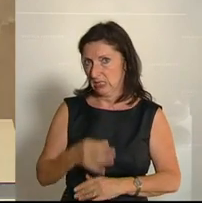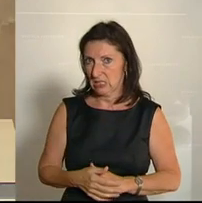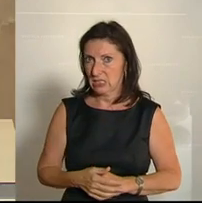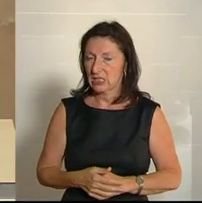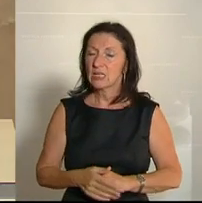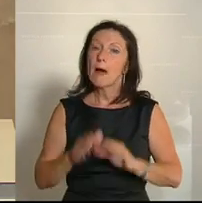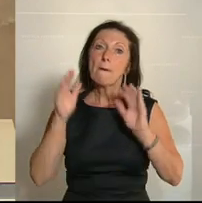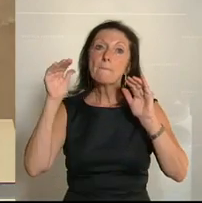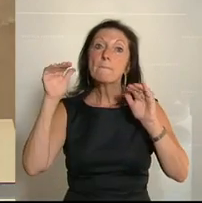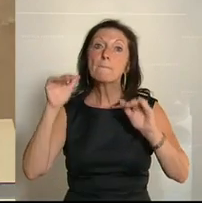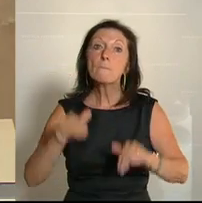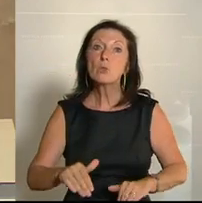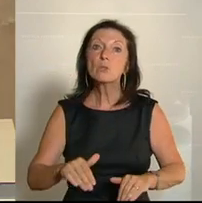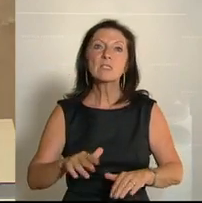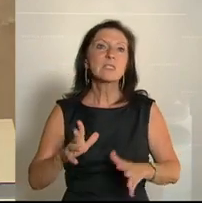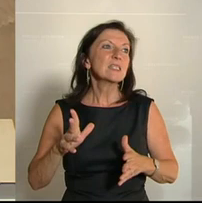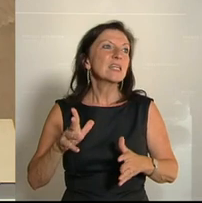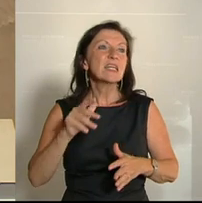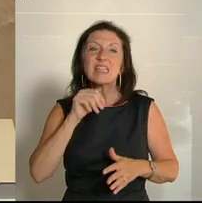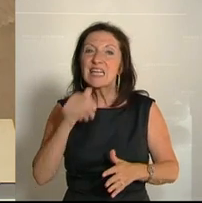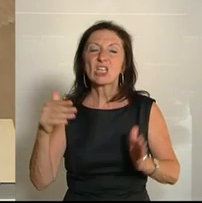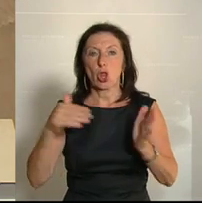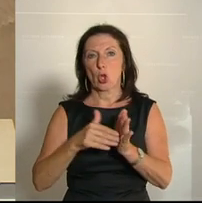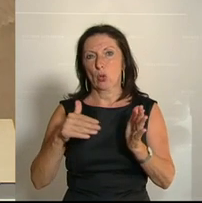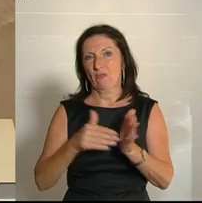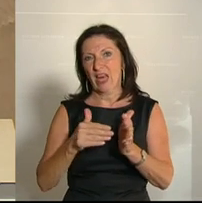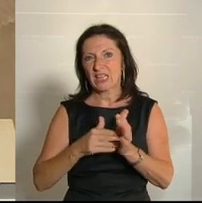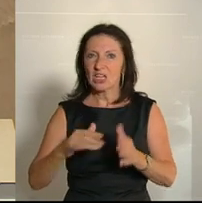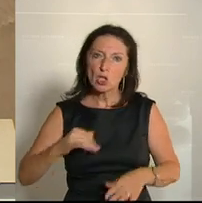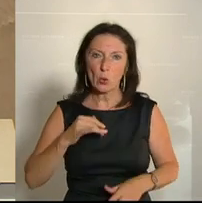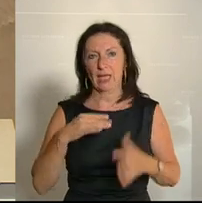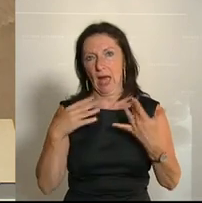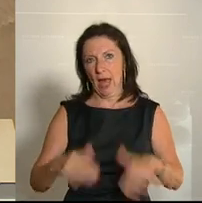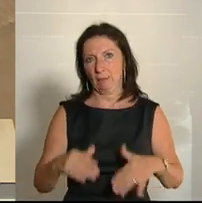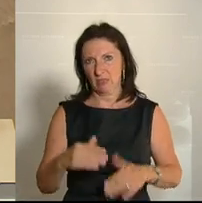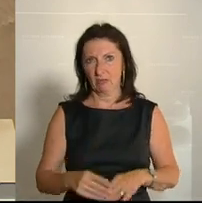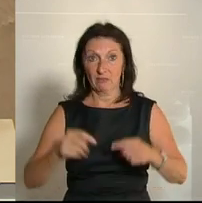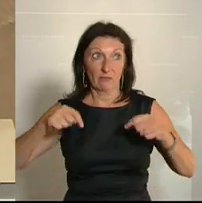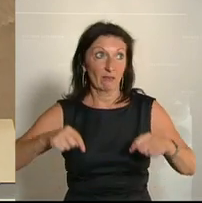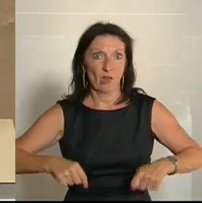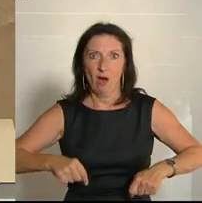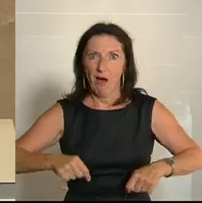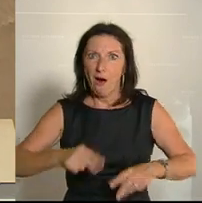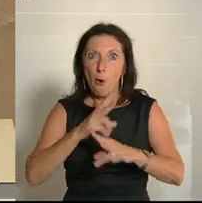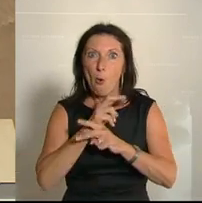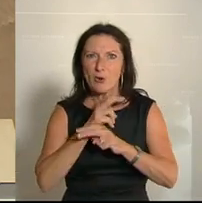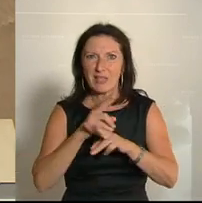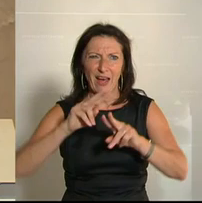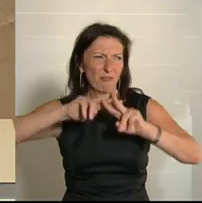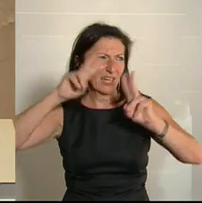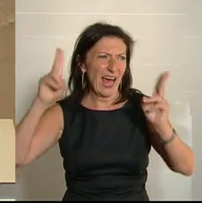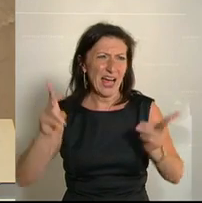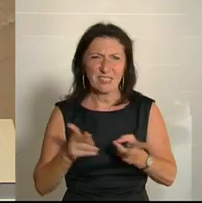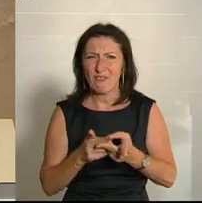Es muss keine Jugendarbeitslosigkeit geben. Schon gar nicht in einem der reichsten Länder der Welt. Das sind wir